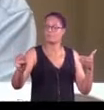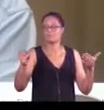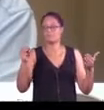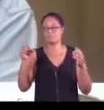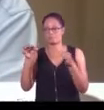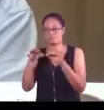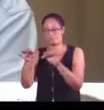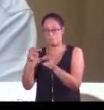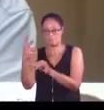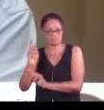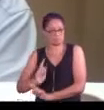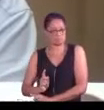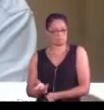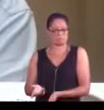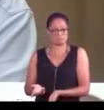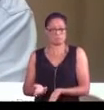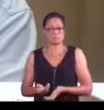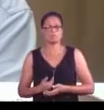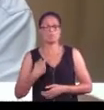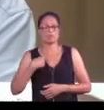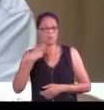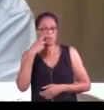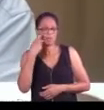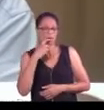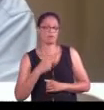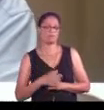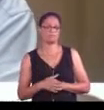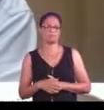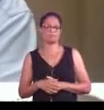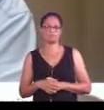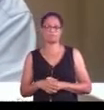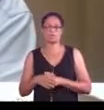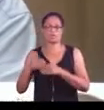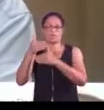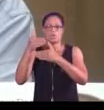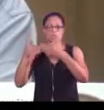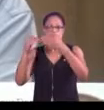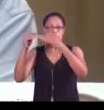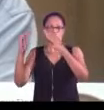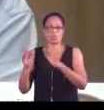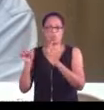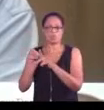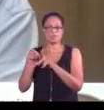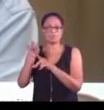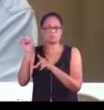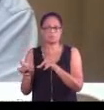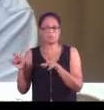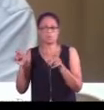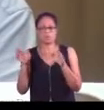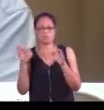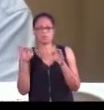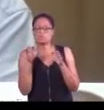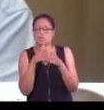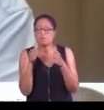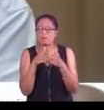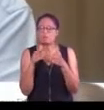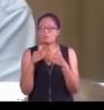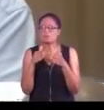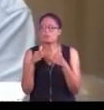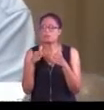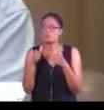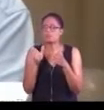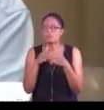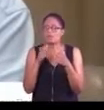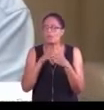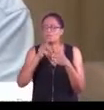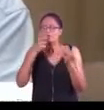Et j'ai constaté des constructions, et même actuellement il y des demandes d'électrification et de postes de